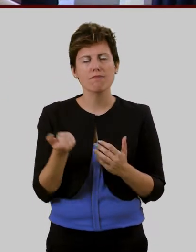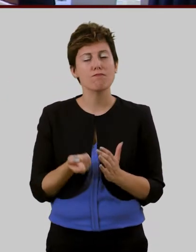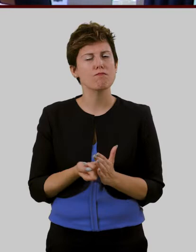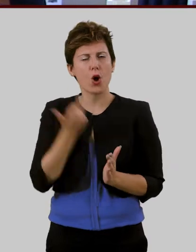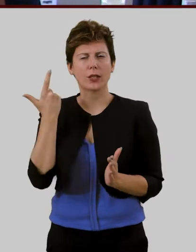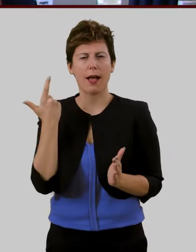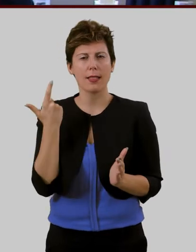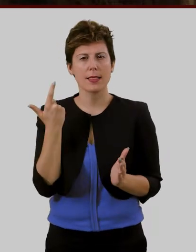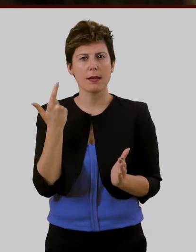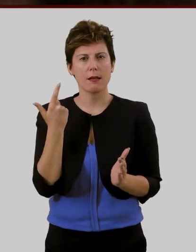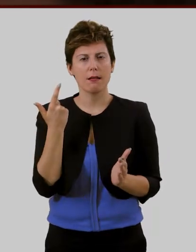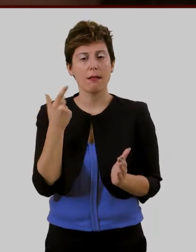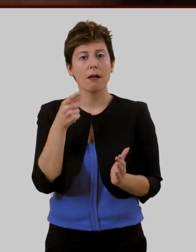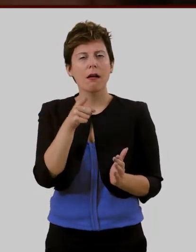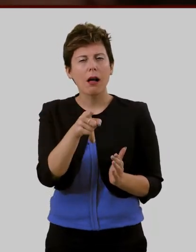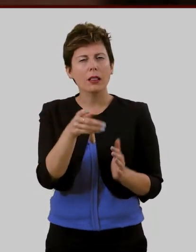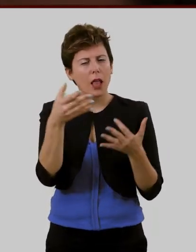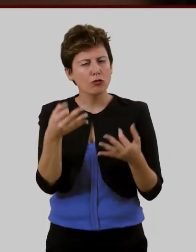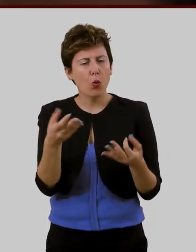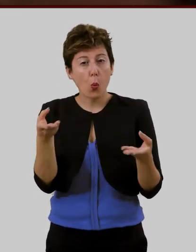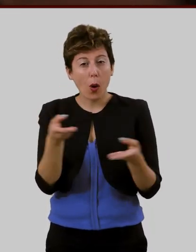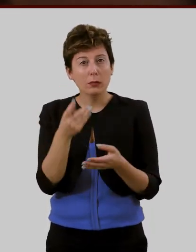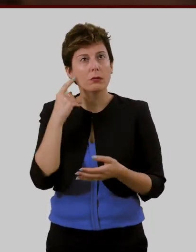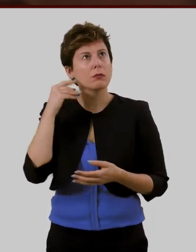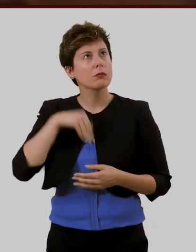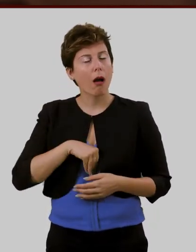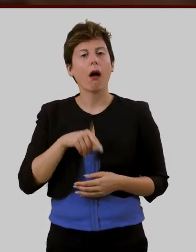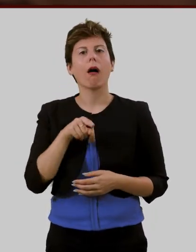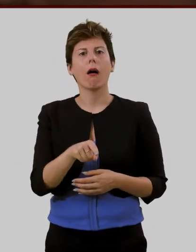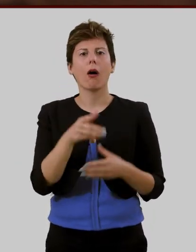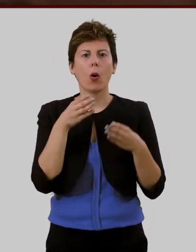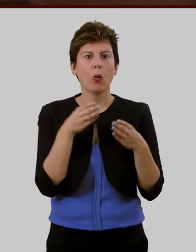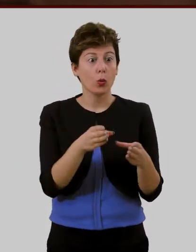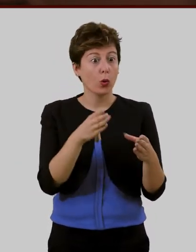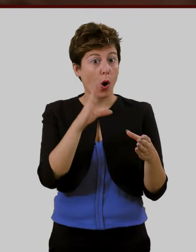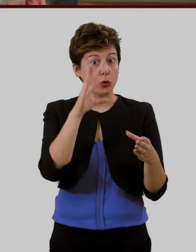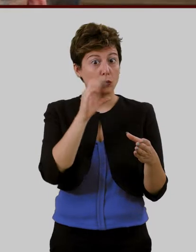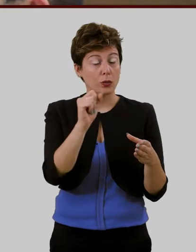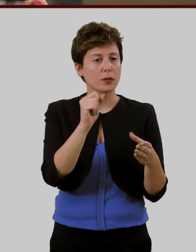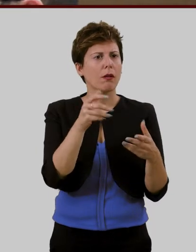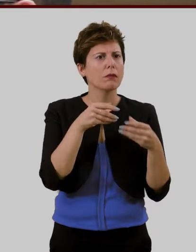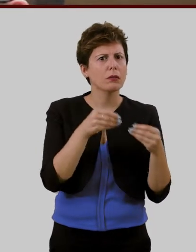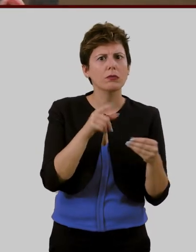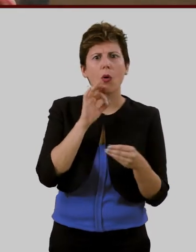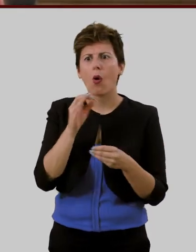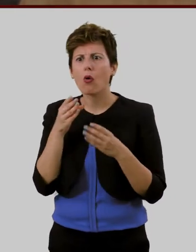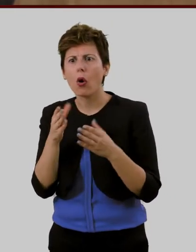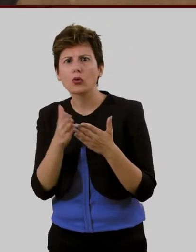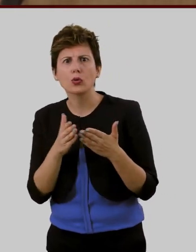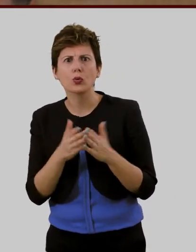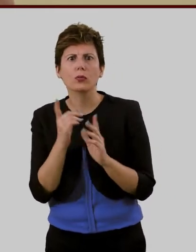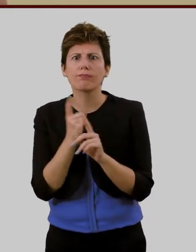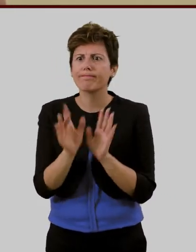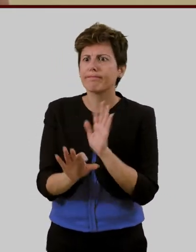ma qualsiasi sia la vostra decisione sull'università da frequentare o sul corso di studi da intraprendere è